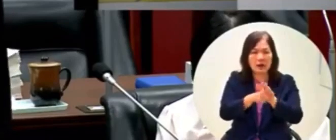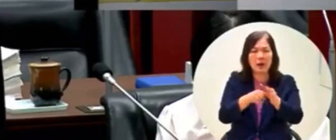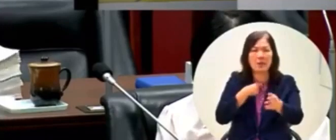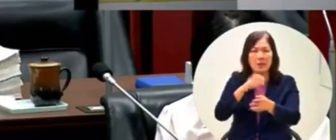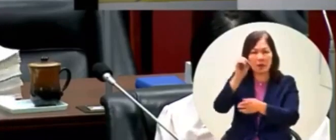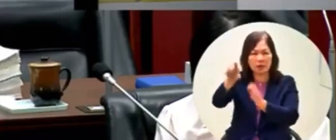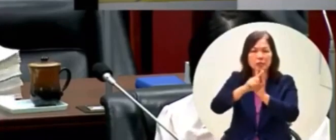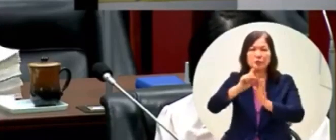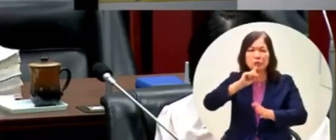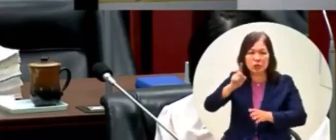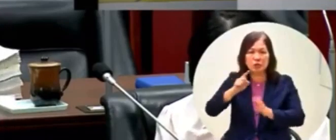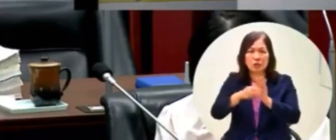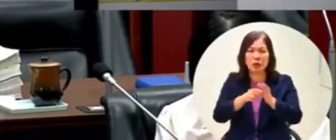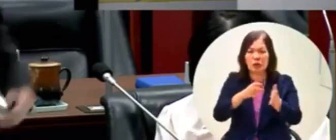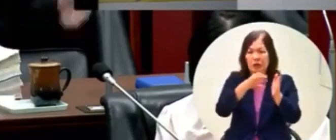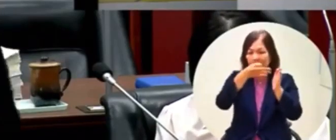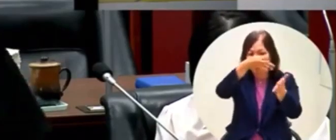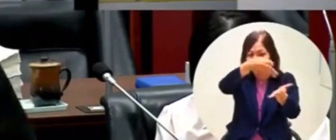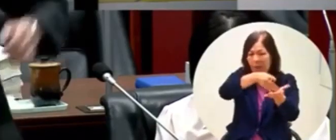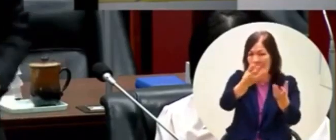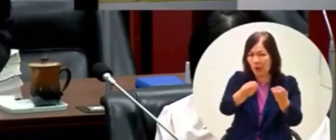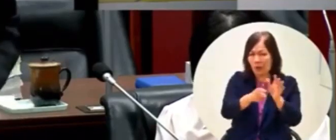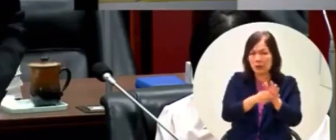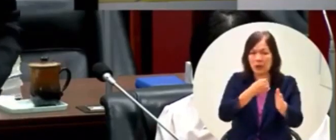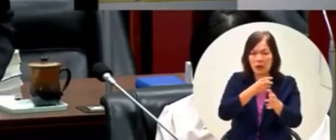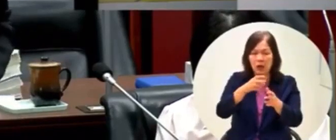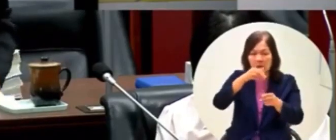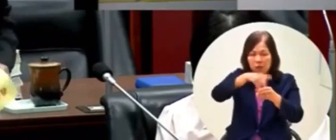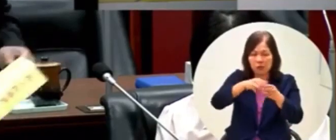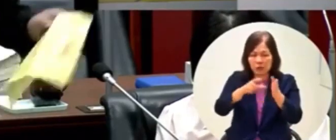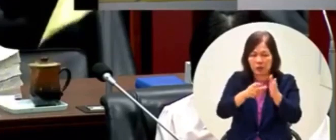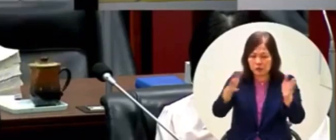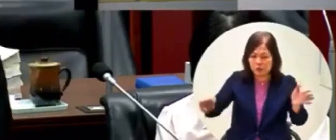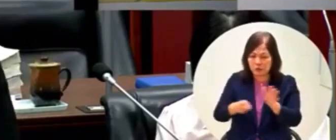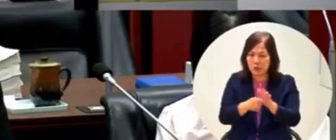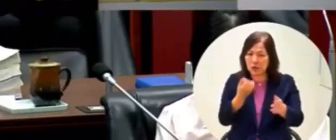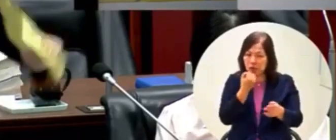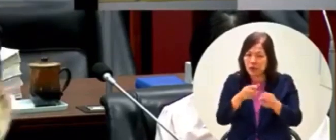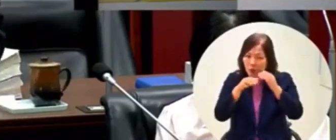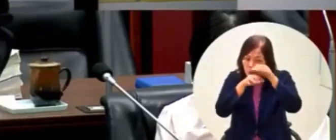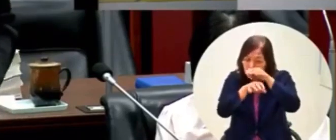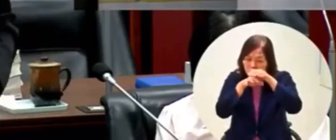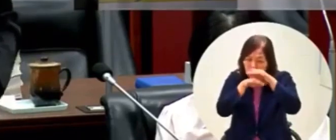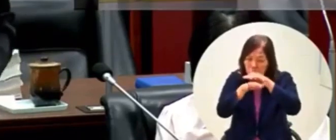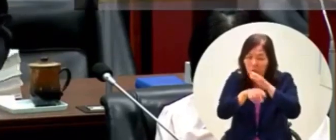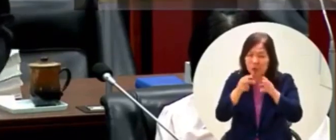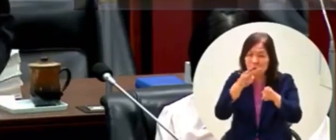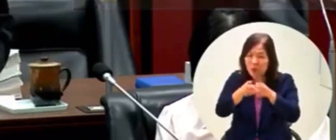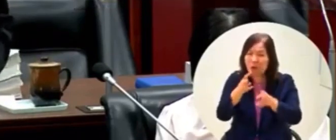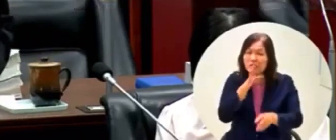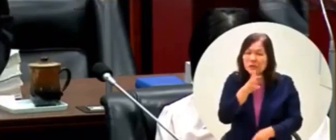名在選舉期間是不是算黑函局長你請回答請李局長答覆